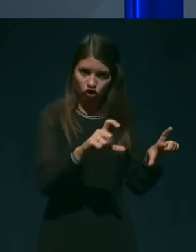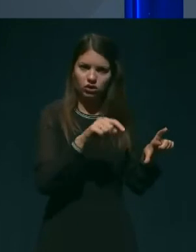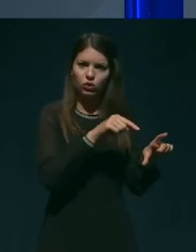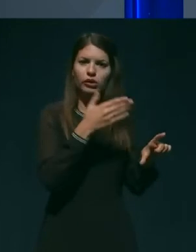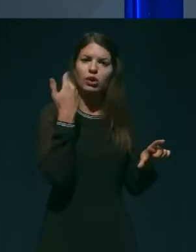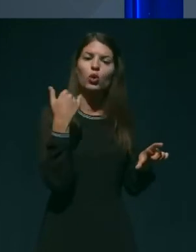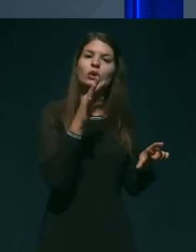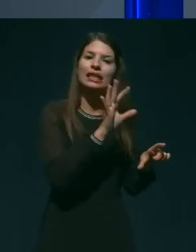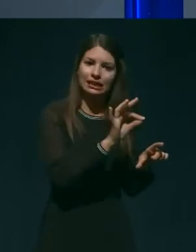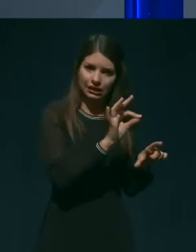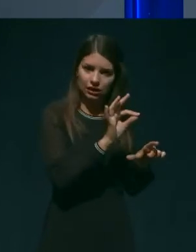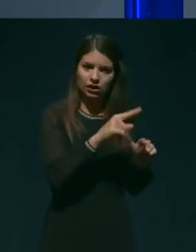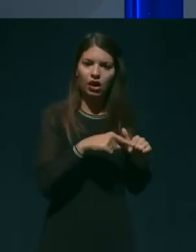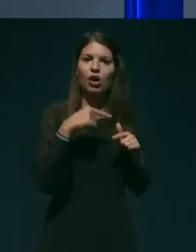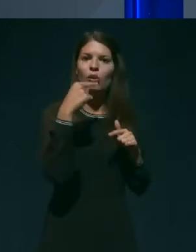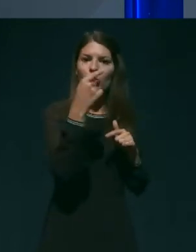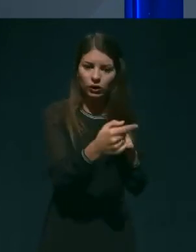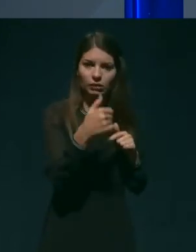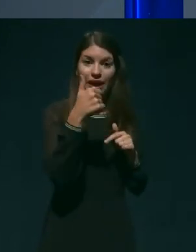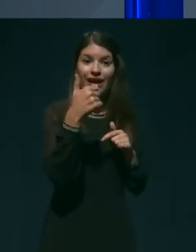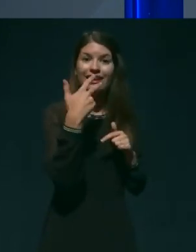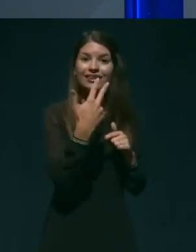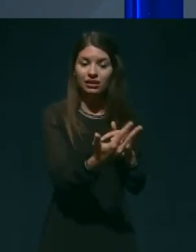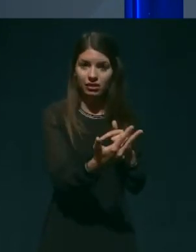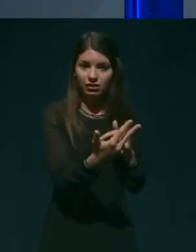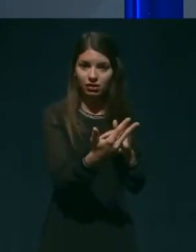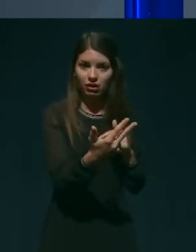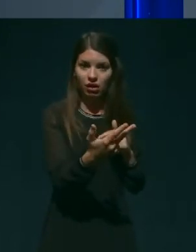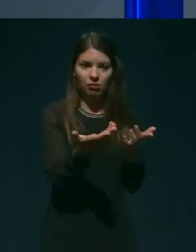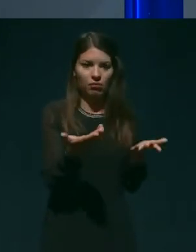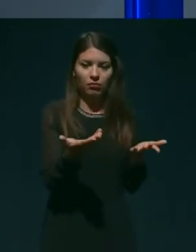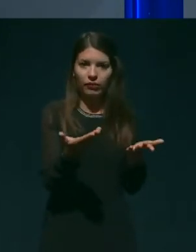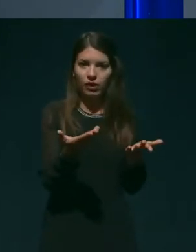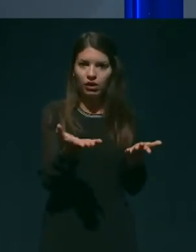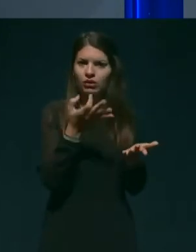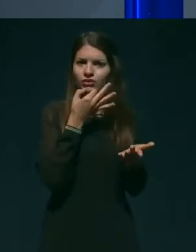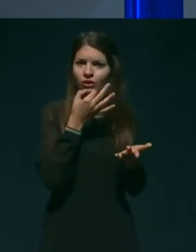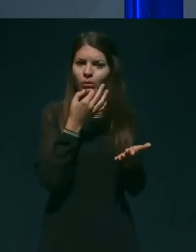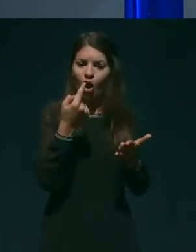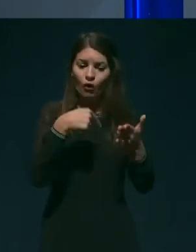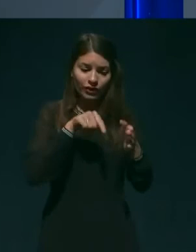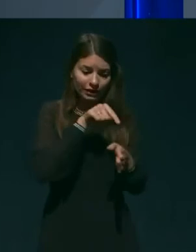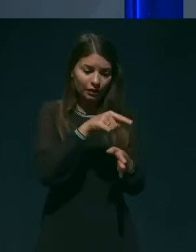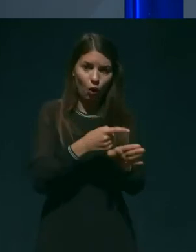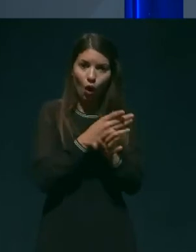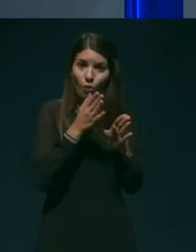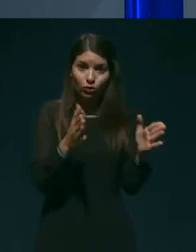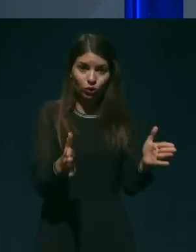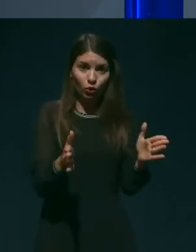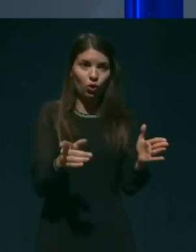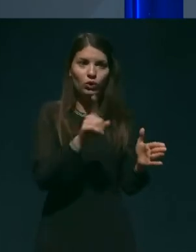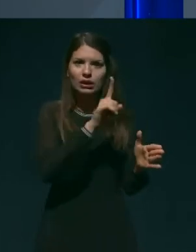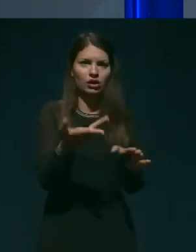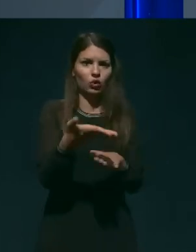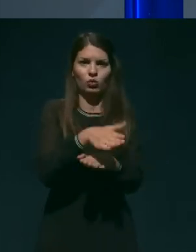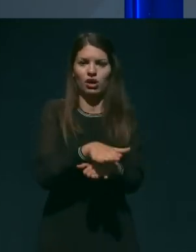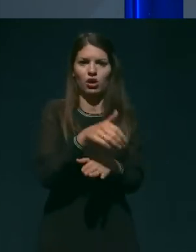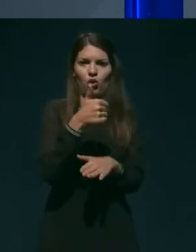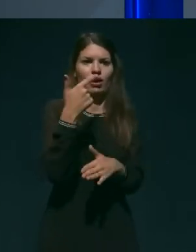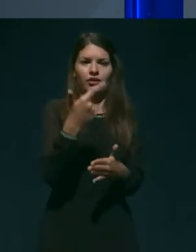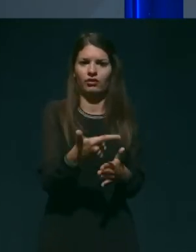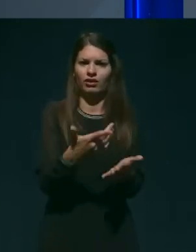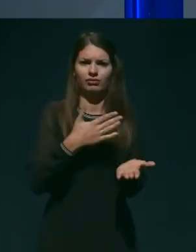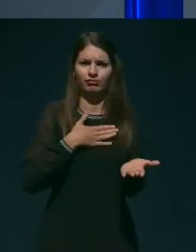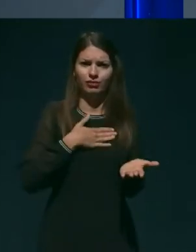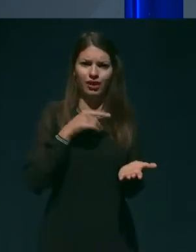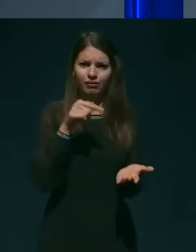kasneje 31, pa čeprav jih v tem obdobju v resnici niti ni umrlo 21, zakaj so te